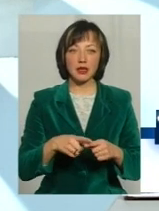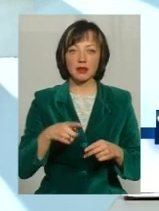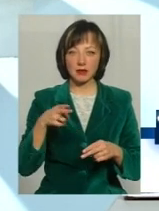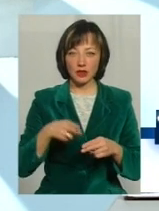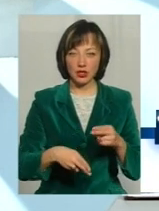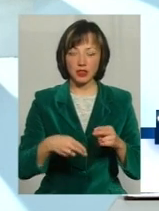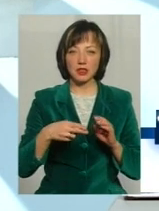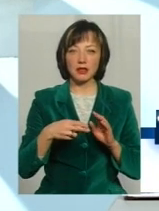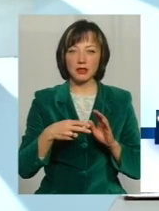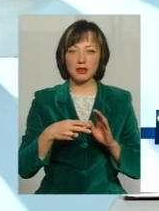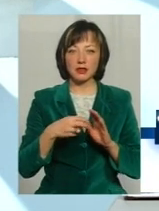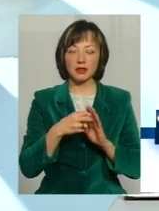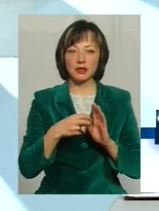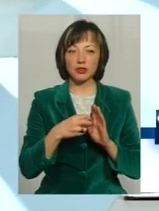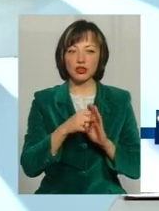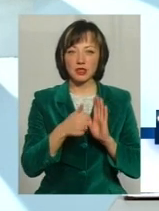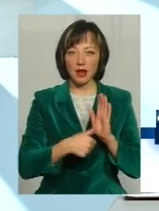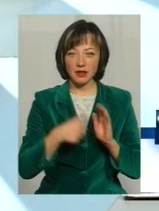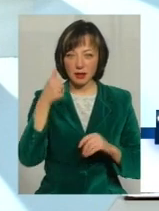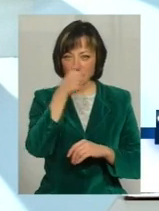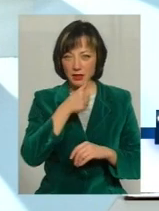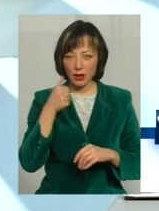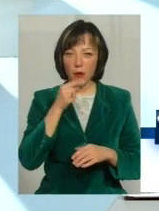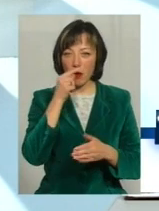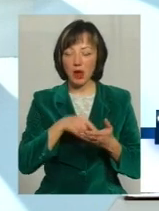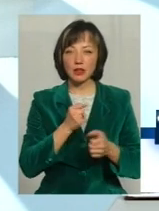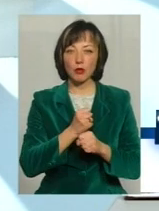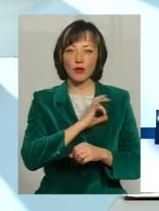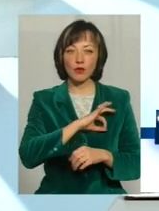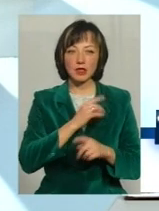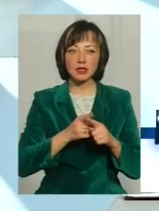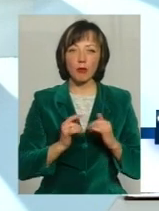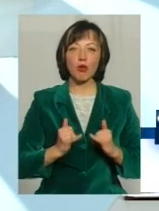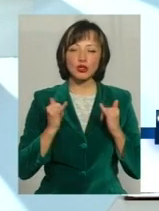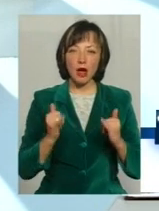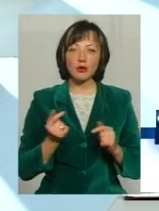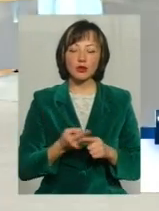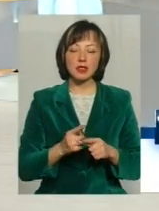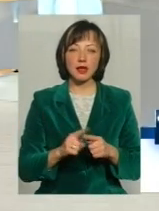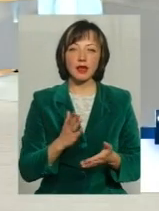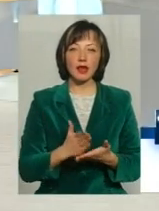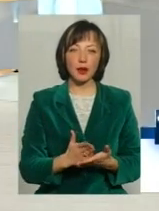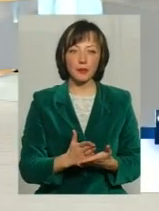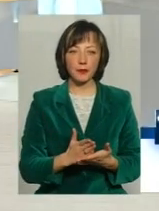рік Сьогодні попасти на роботу в юстиції, це є, скажемо так, почесно Це є